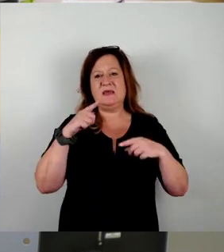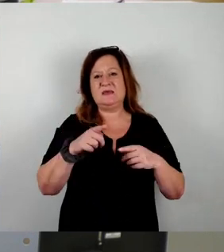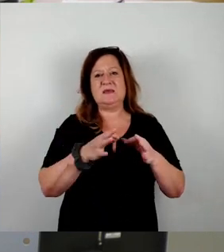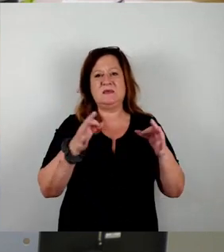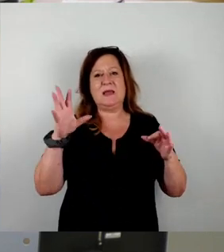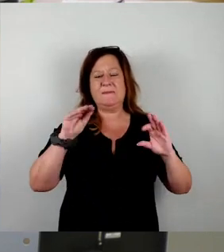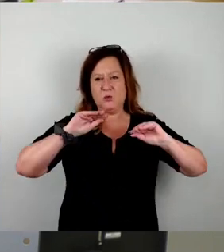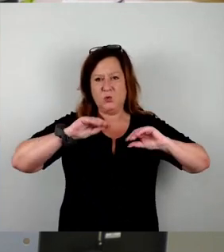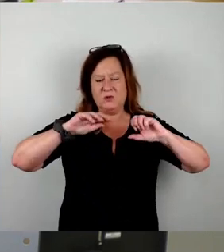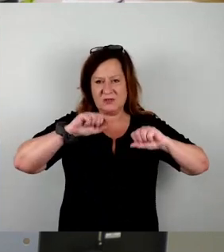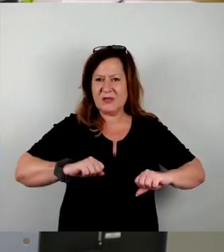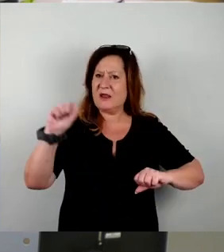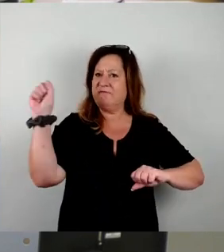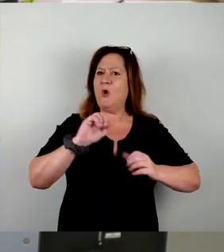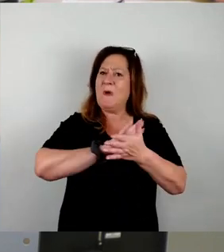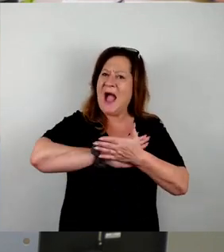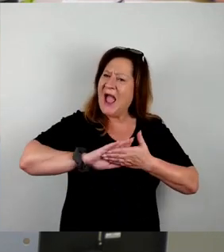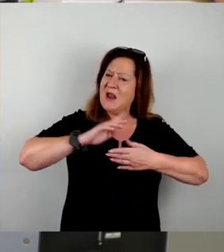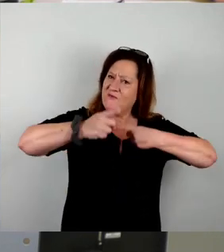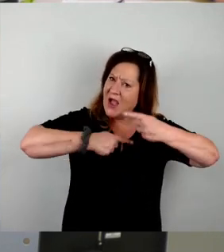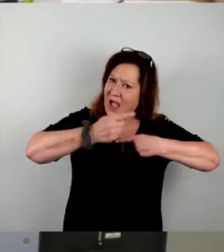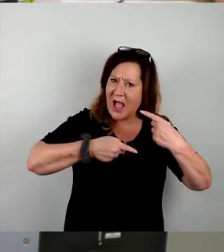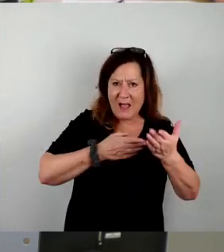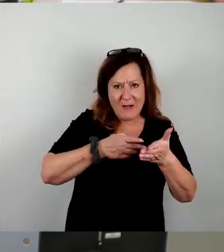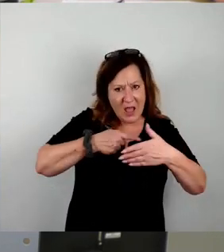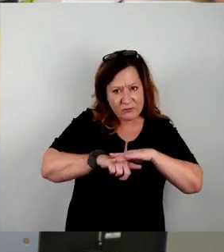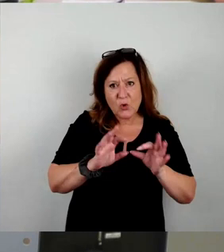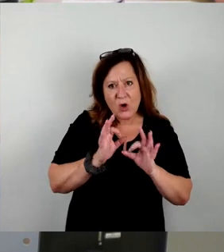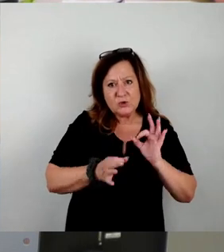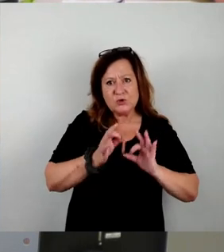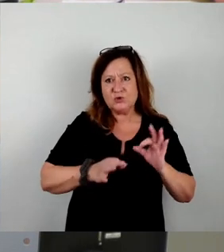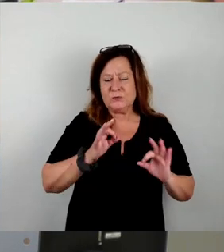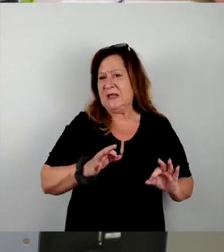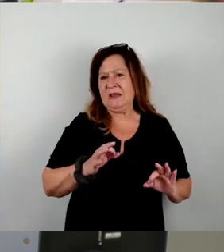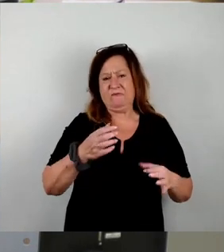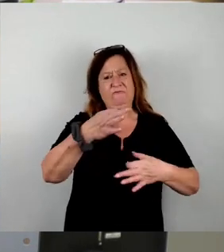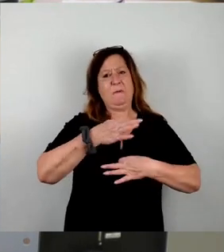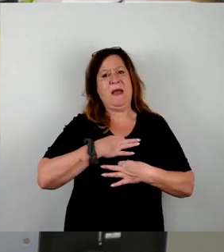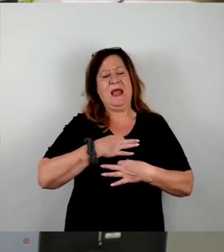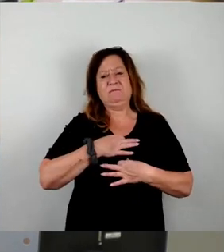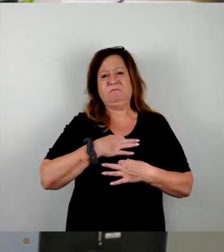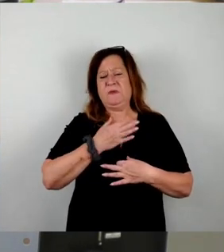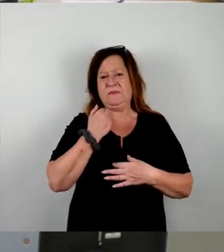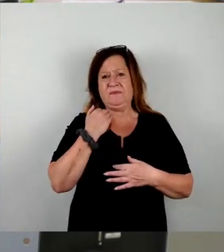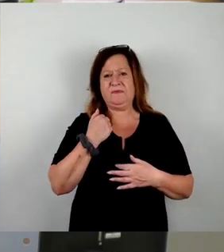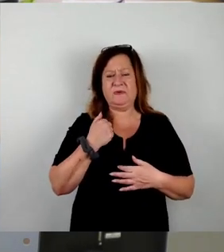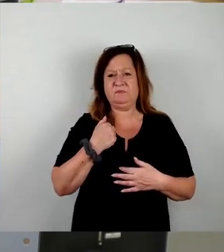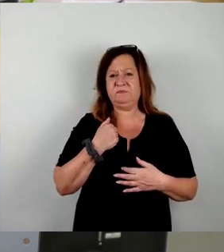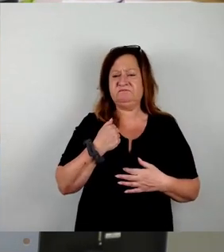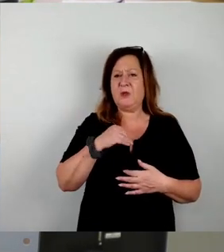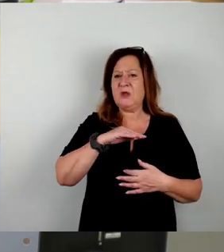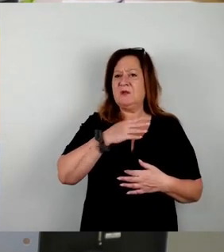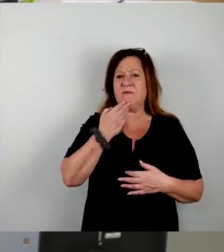Abläufe durchzuspielen. Und da reicht es eben aus unserer Sicht nicht aus, wenn das der Krisenstab macht in der